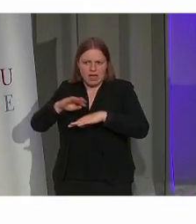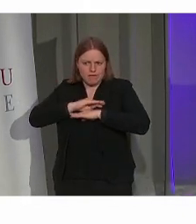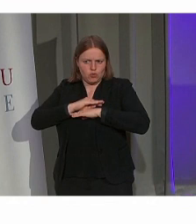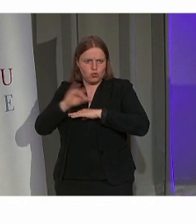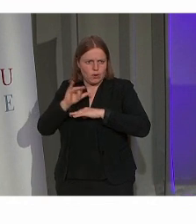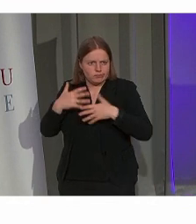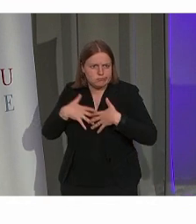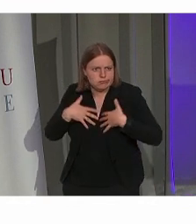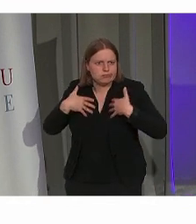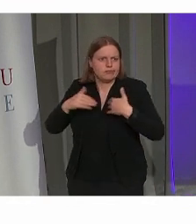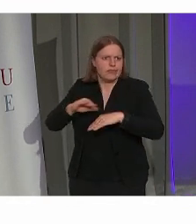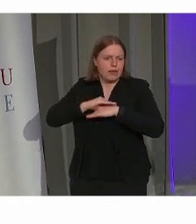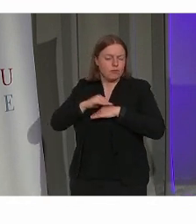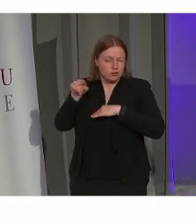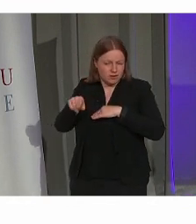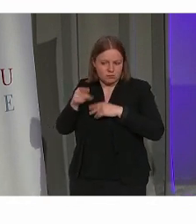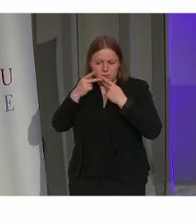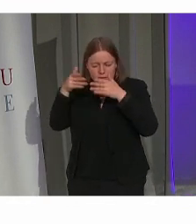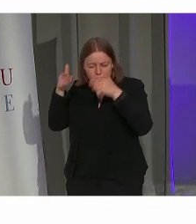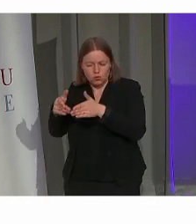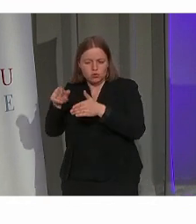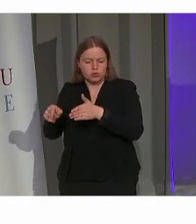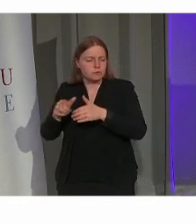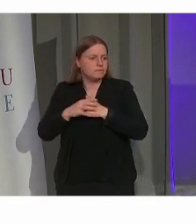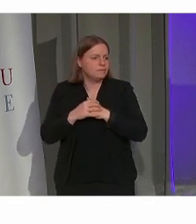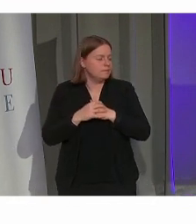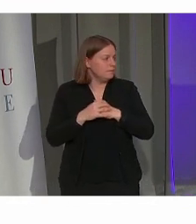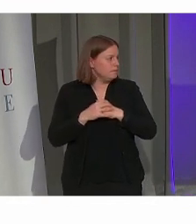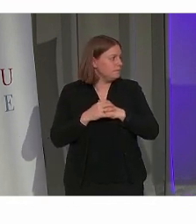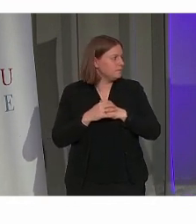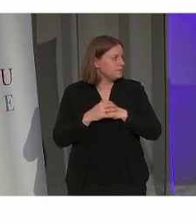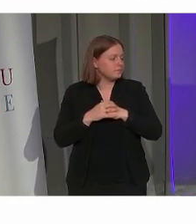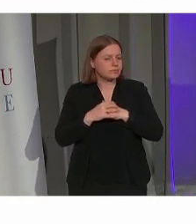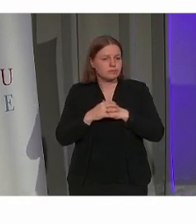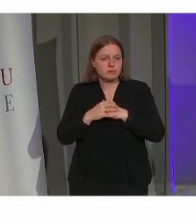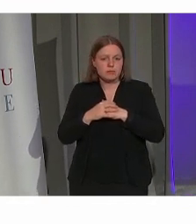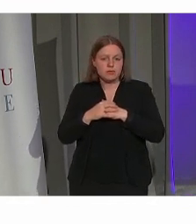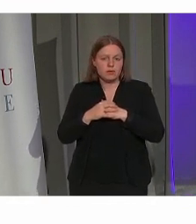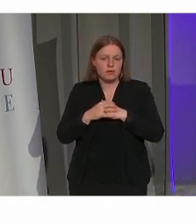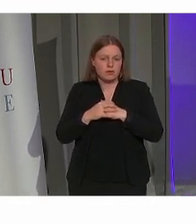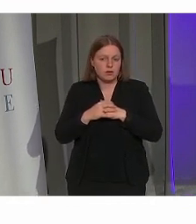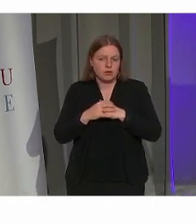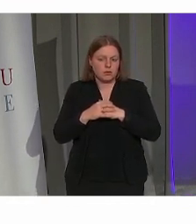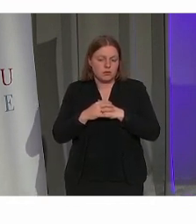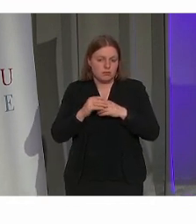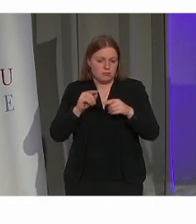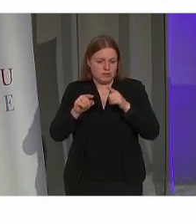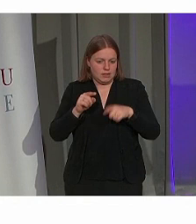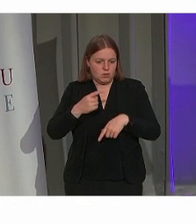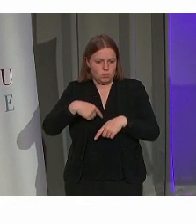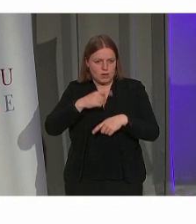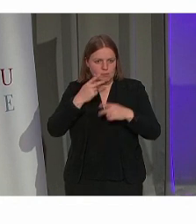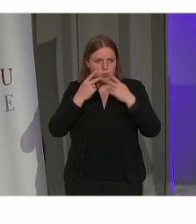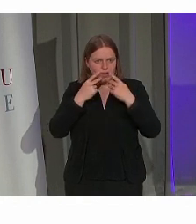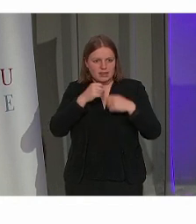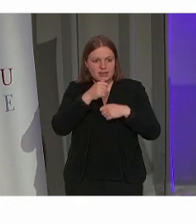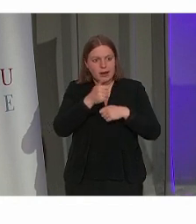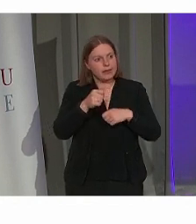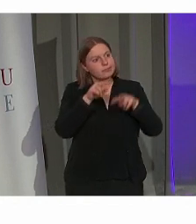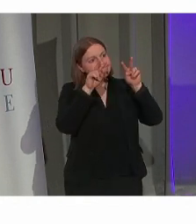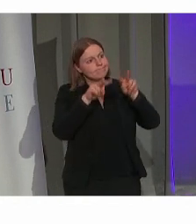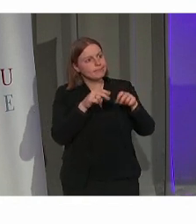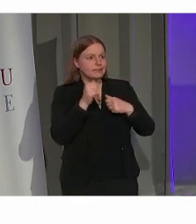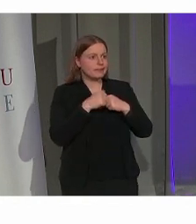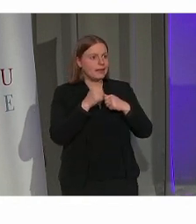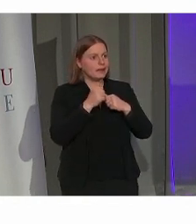op hetzelfde neer. We proberen voorbij die bakstenen te gaan